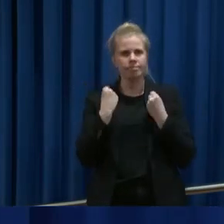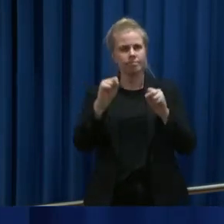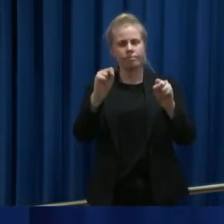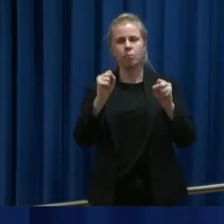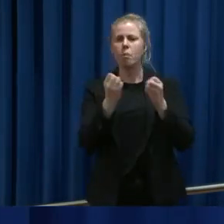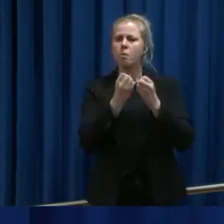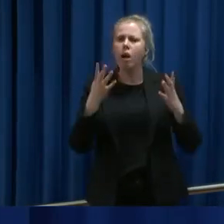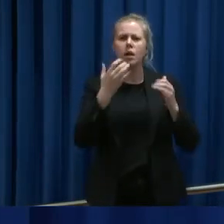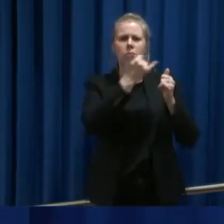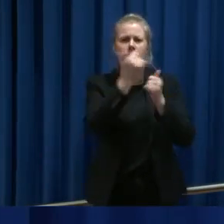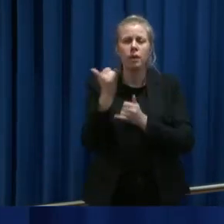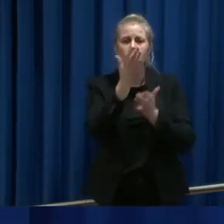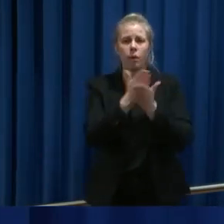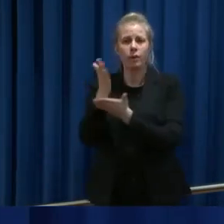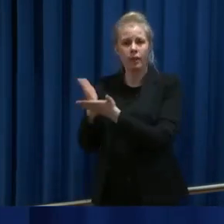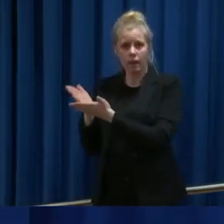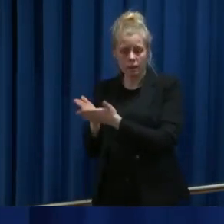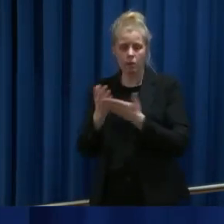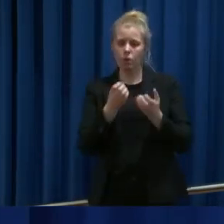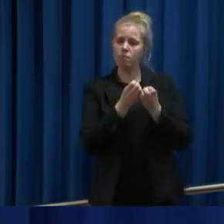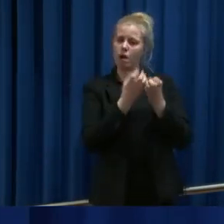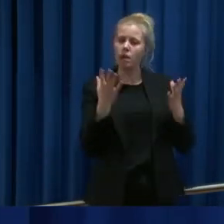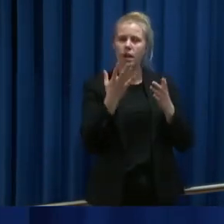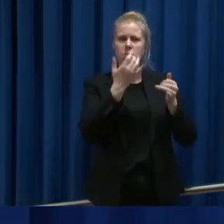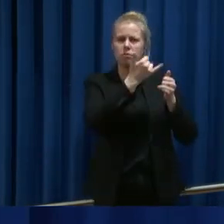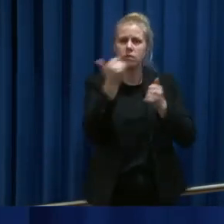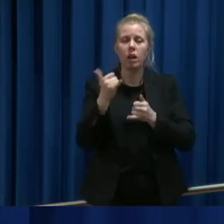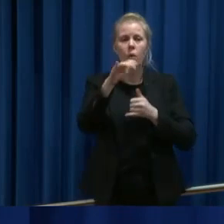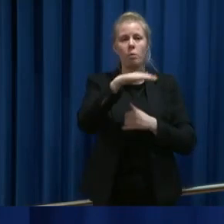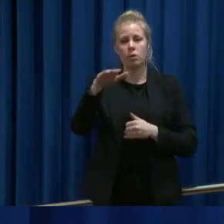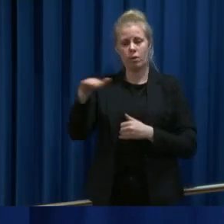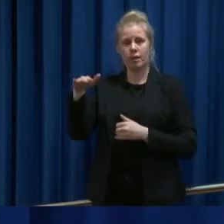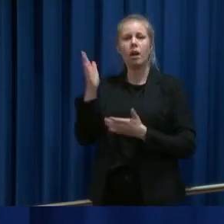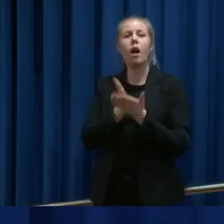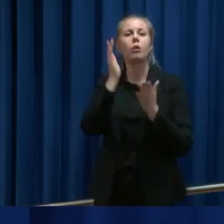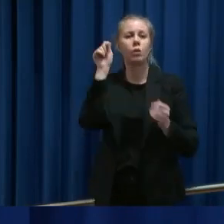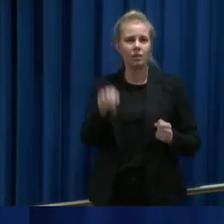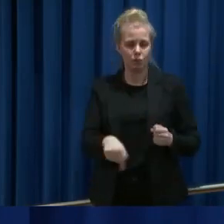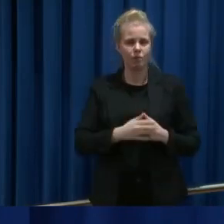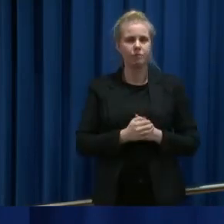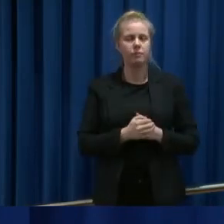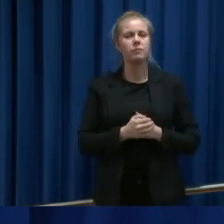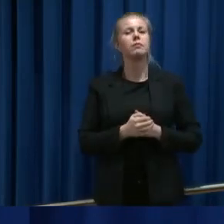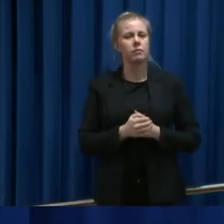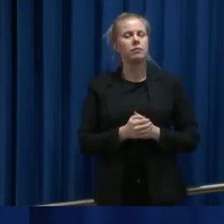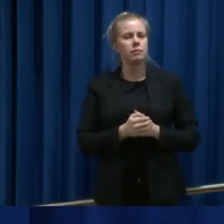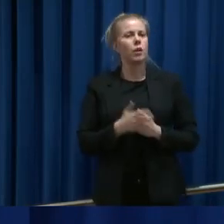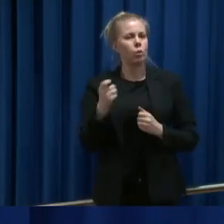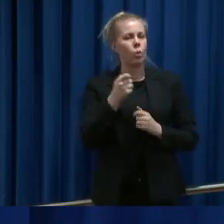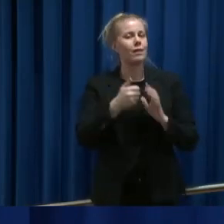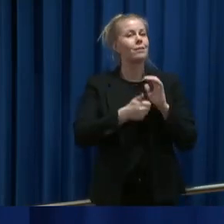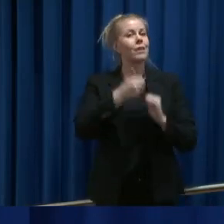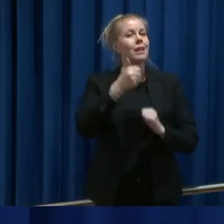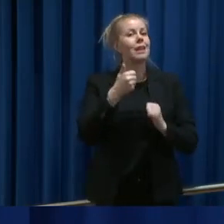ulike måter og på mange ulike områder akkurat nå. Jeg vil ta noen viktige